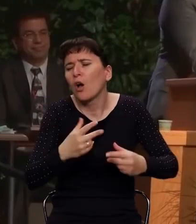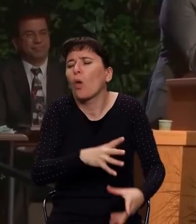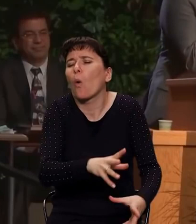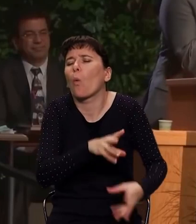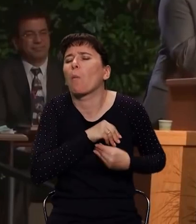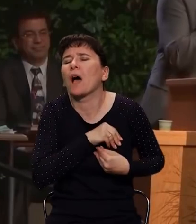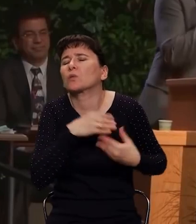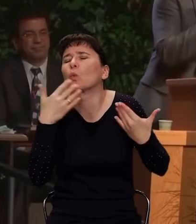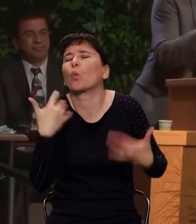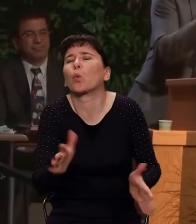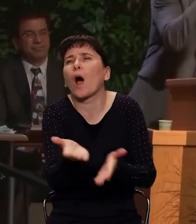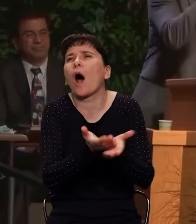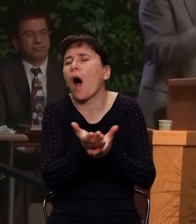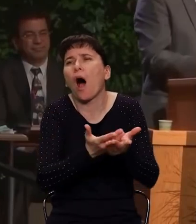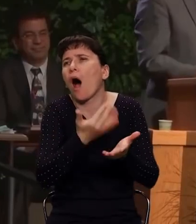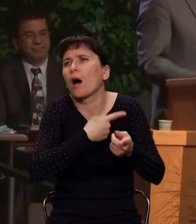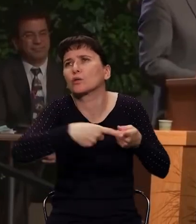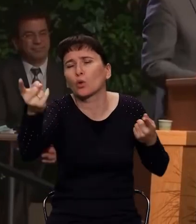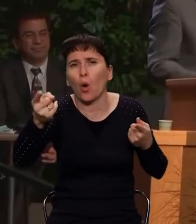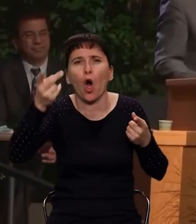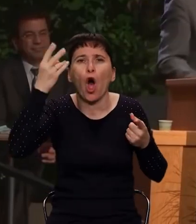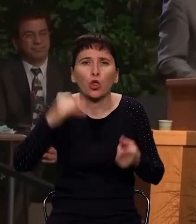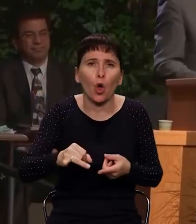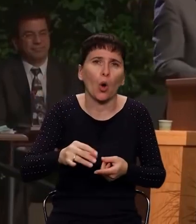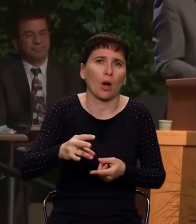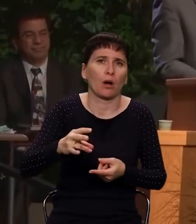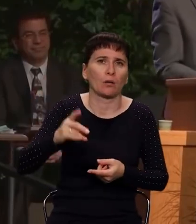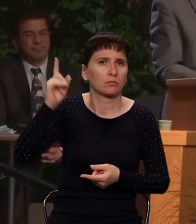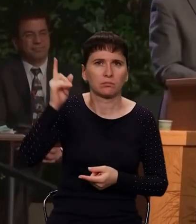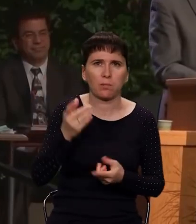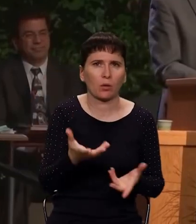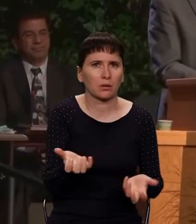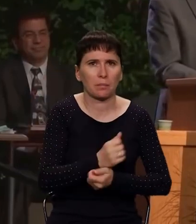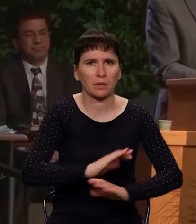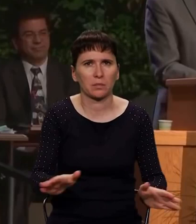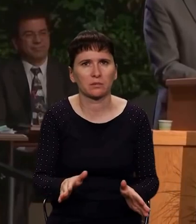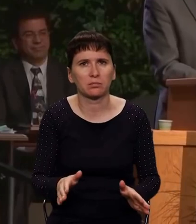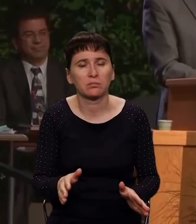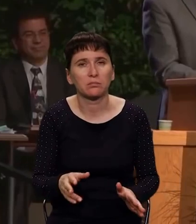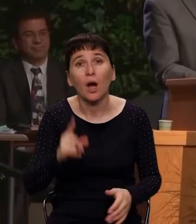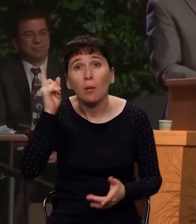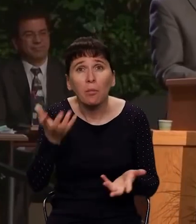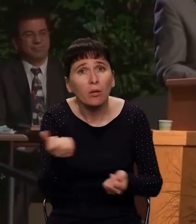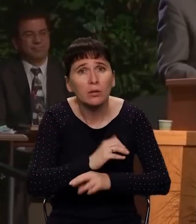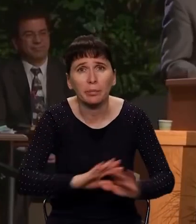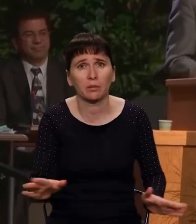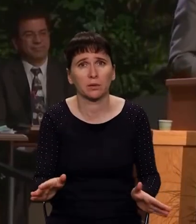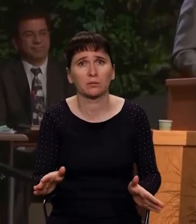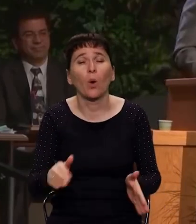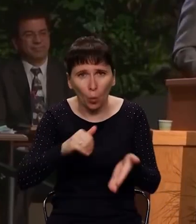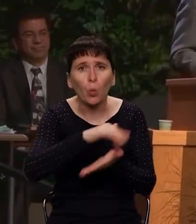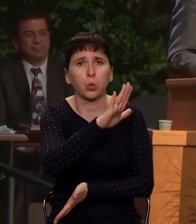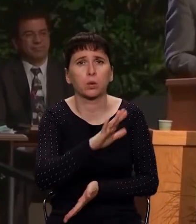сросся с чем-то то, что является мерзостью в Божьих глазах. Братья и сестры, что